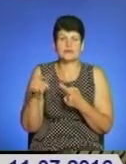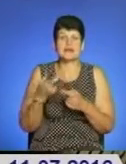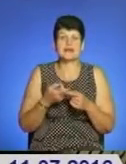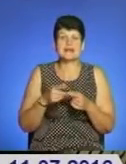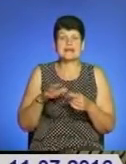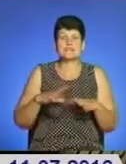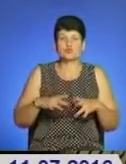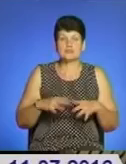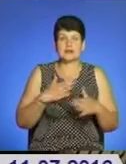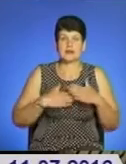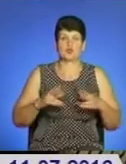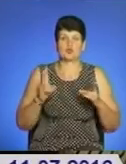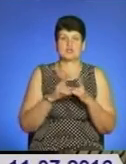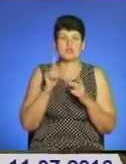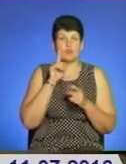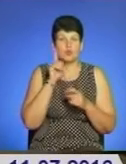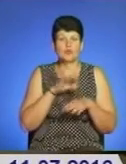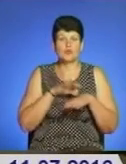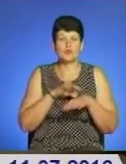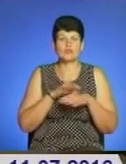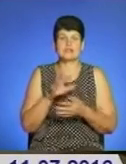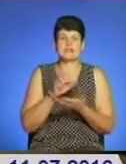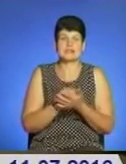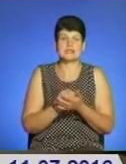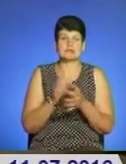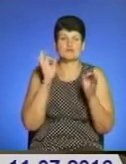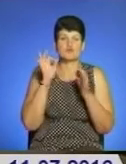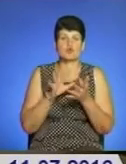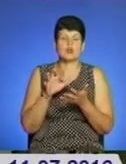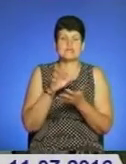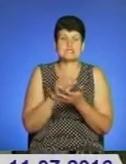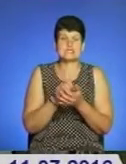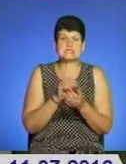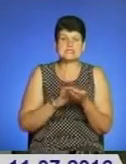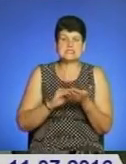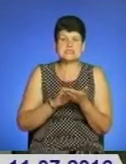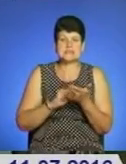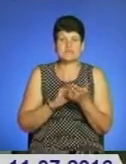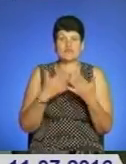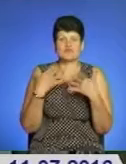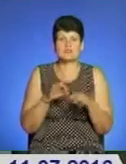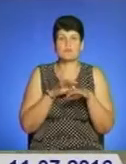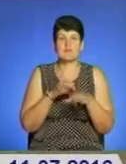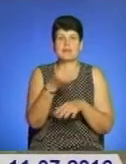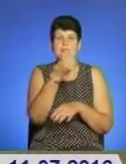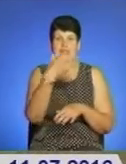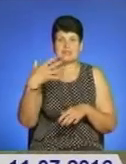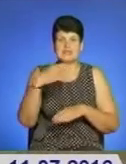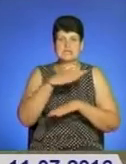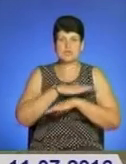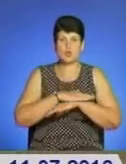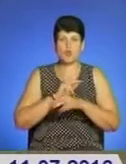Інструктори Раду зустрічають молодь, проводять заняття із звукозапису, монтажу, відеозйомки. Наразі провели вже 15 уроків. Ця